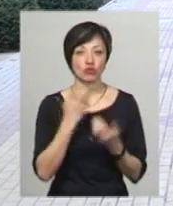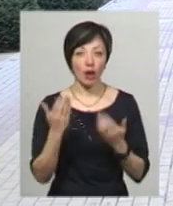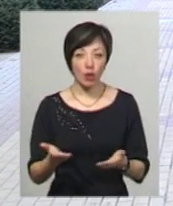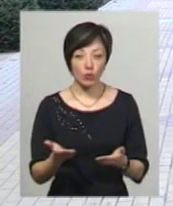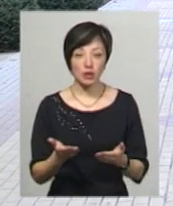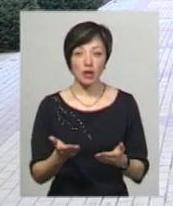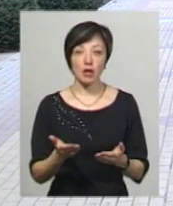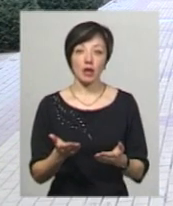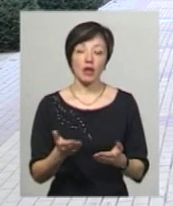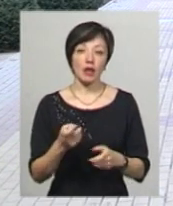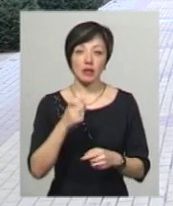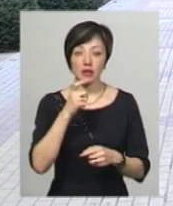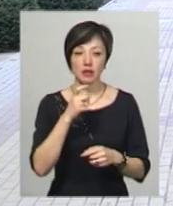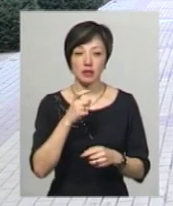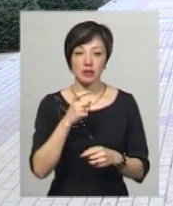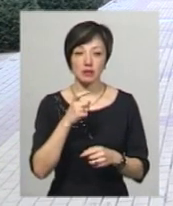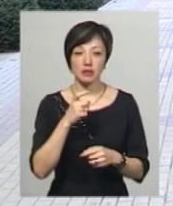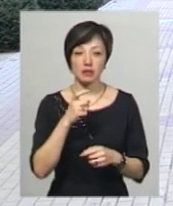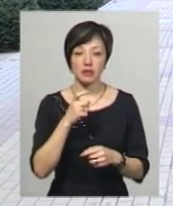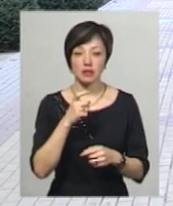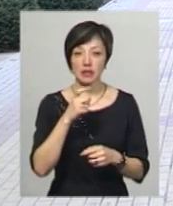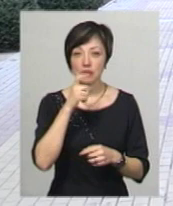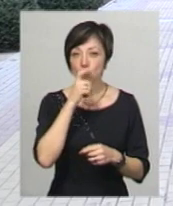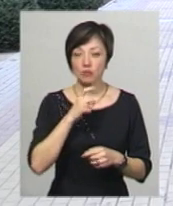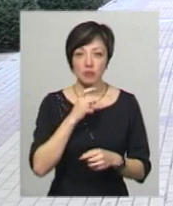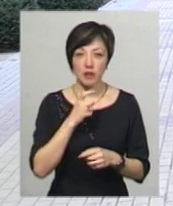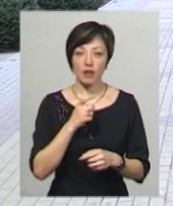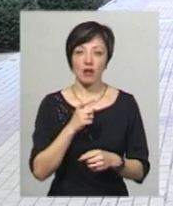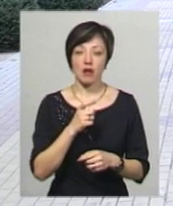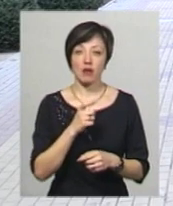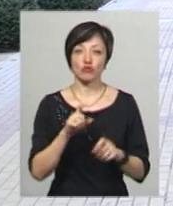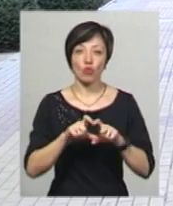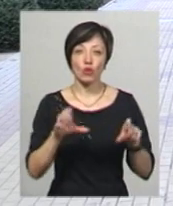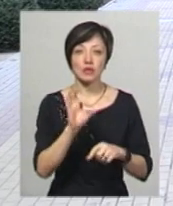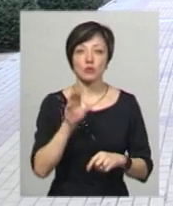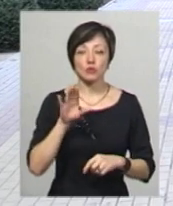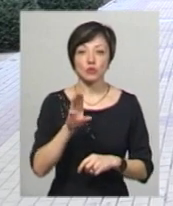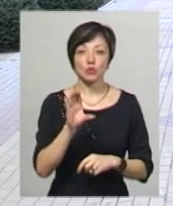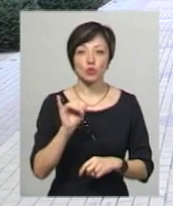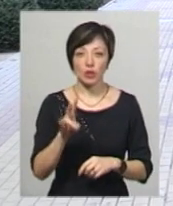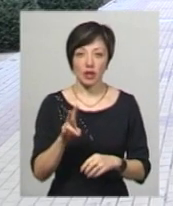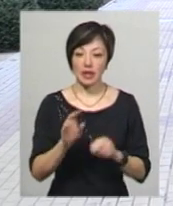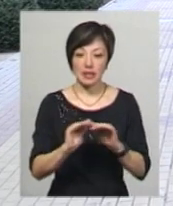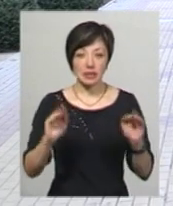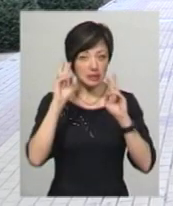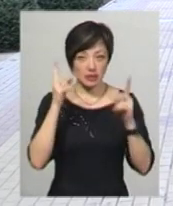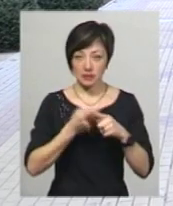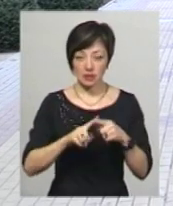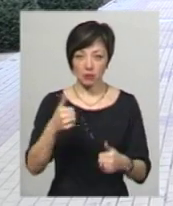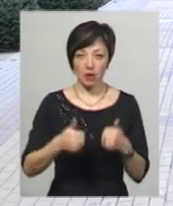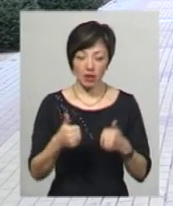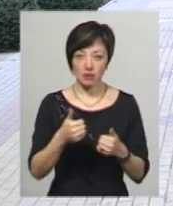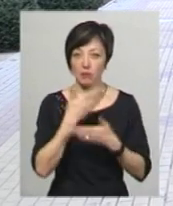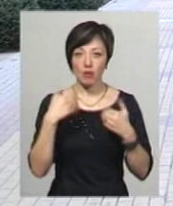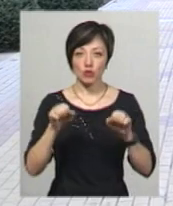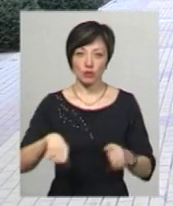А з незрозумілих для приватної школи «Самсон право причин» учні сказаної школи не були обізнані вказаних змаганнях, тому не